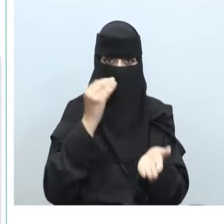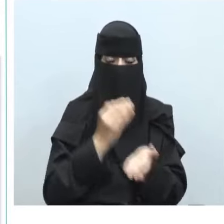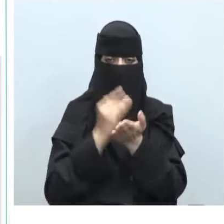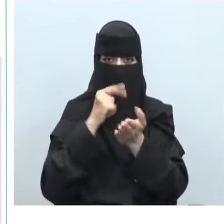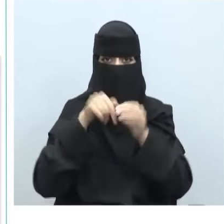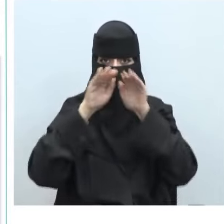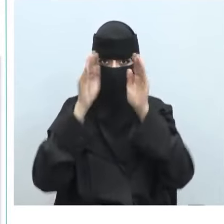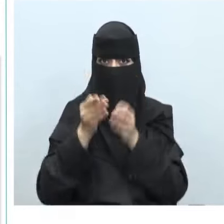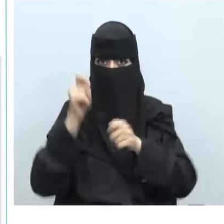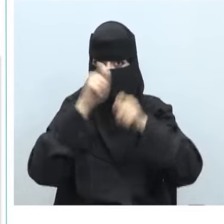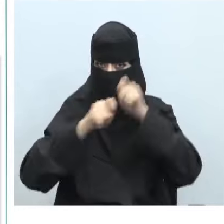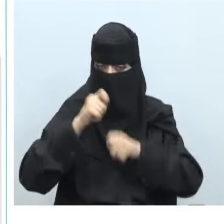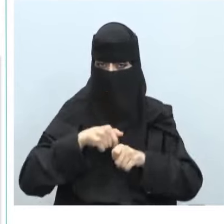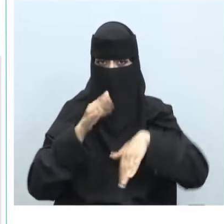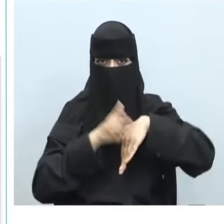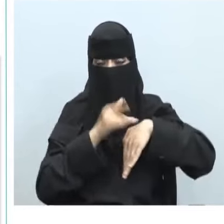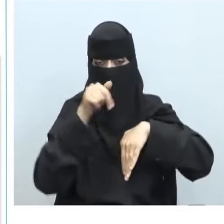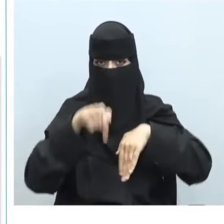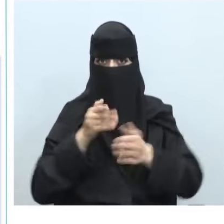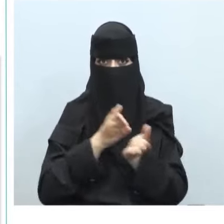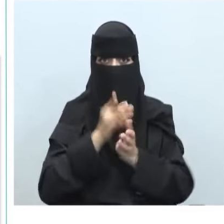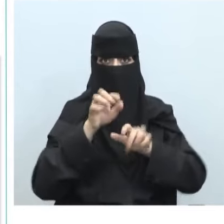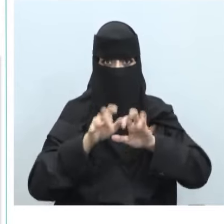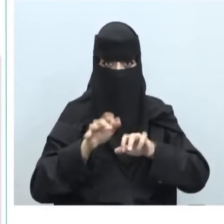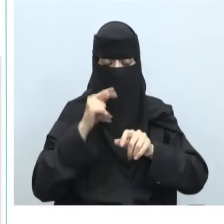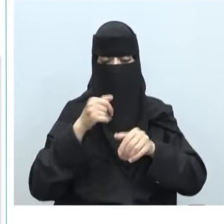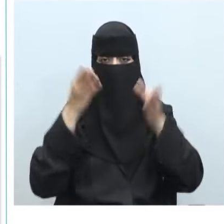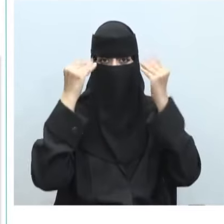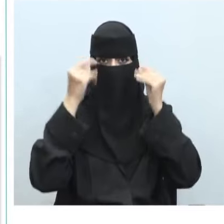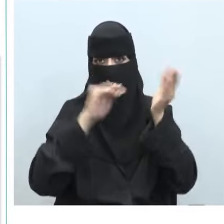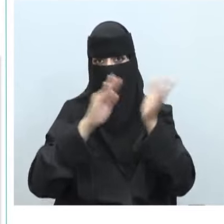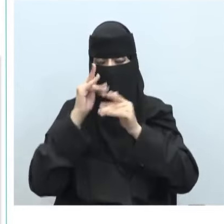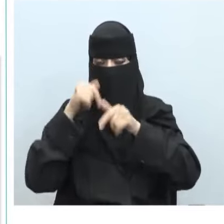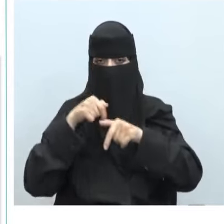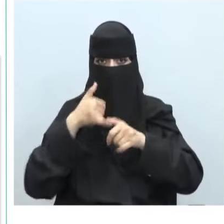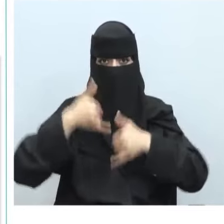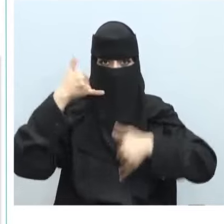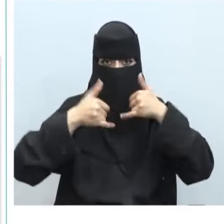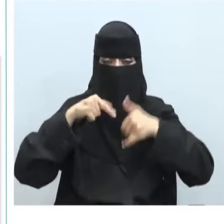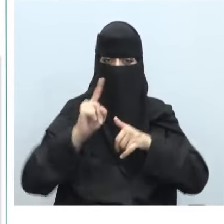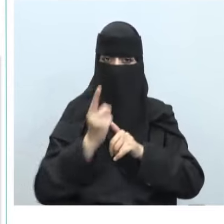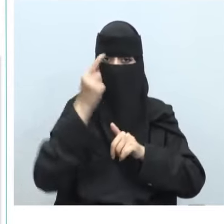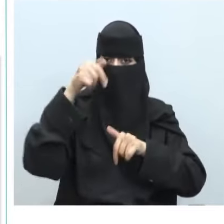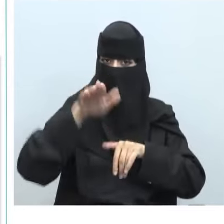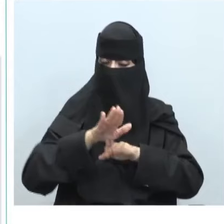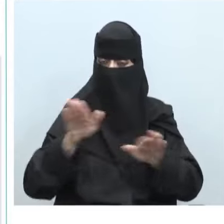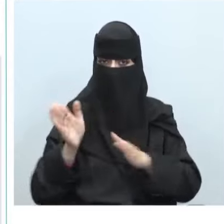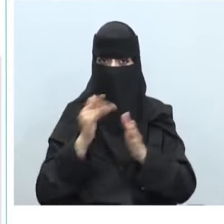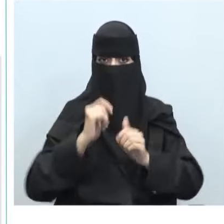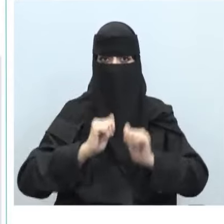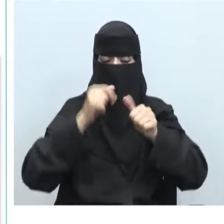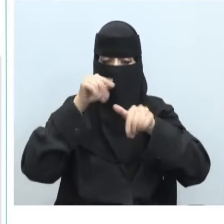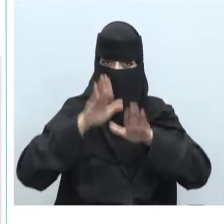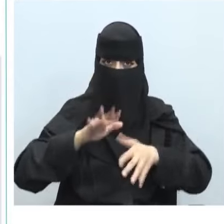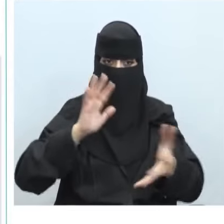منتجاتها وعملياتها وخدماتها في مجال تقنية المعلومات والاتصالات مرة واحدة فقط كي